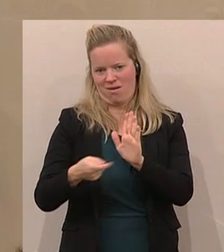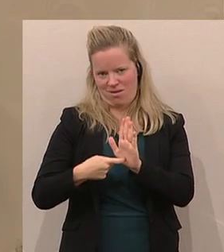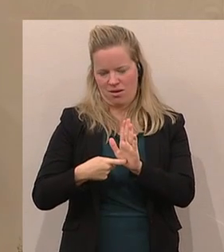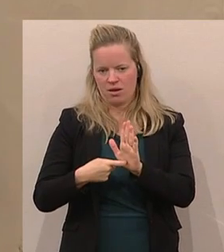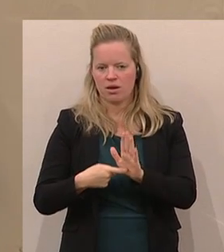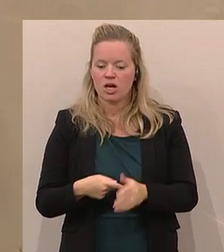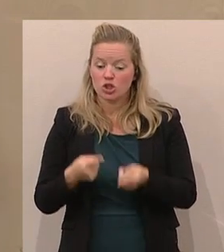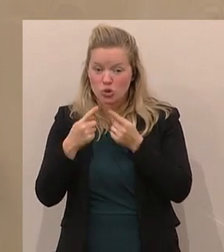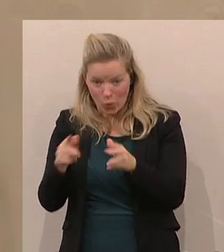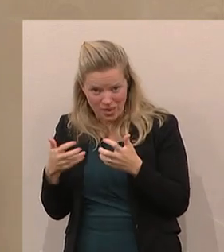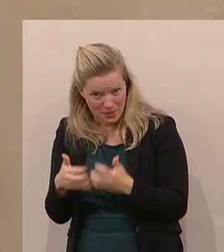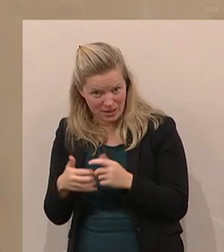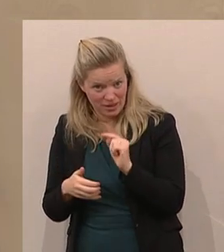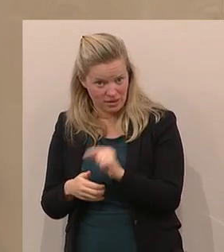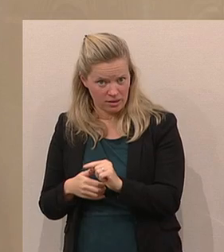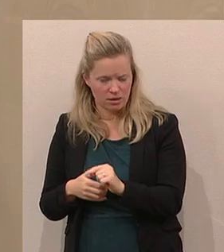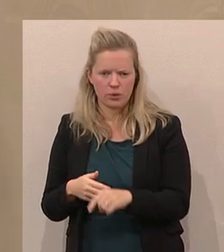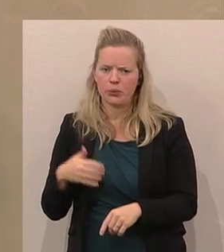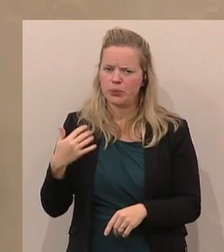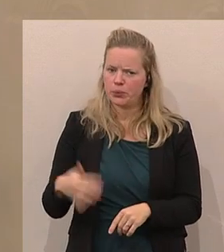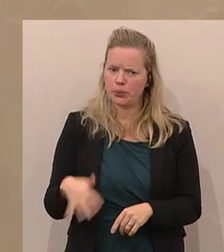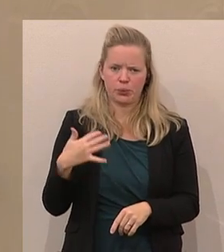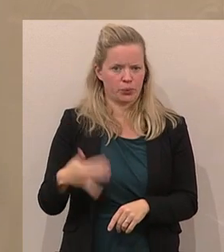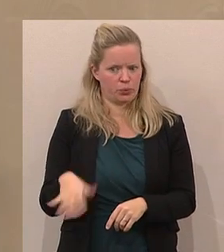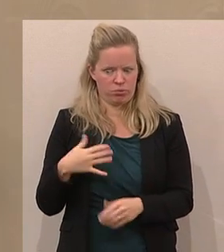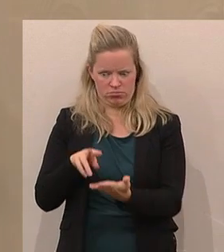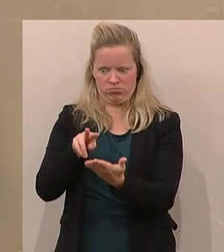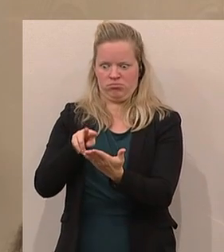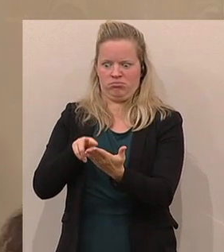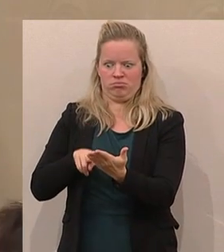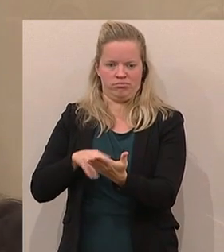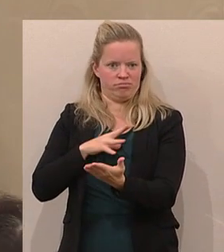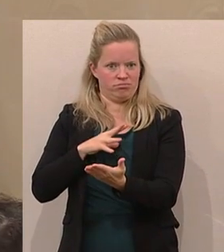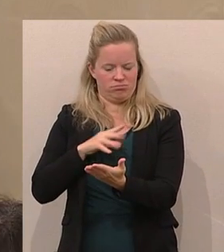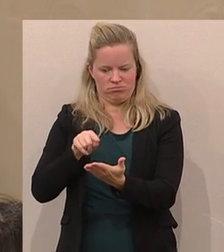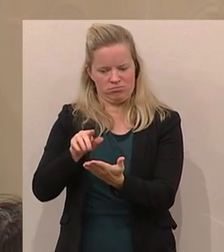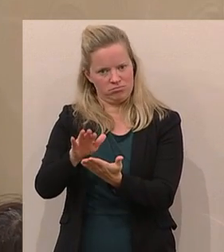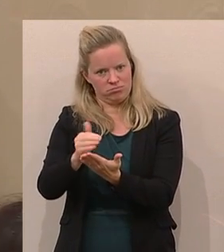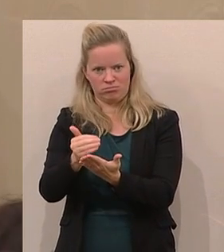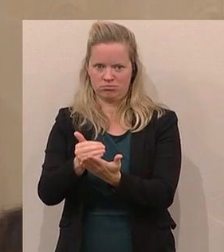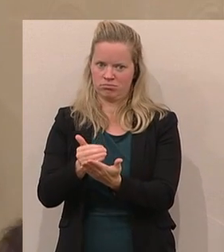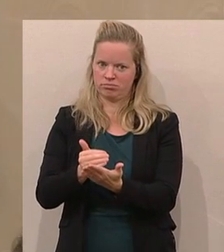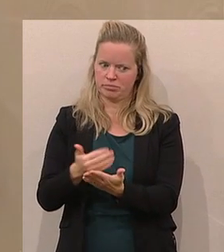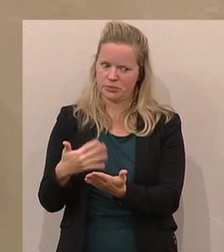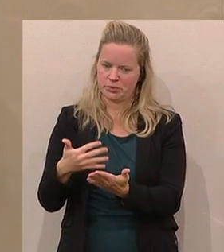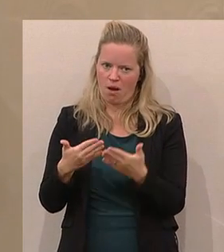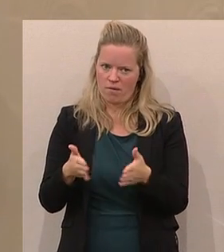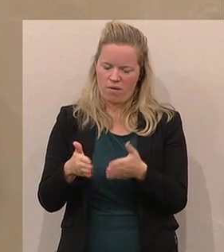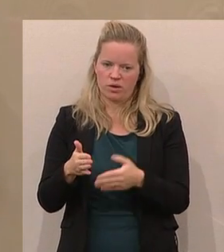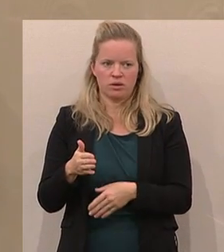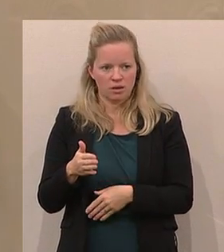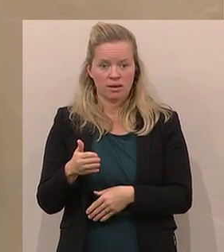dieser Sonderbericht hat natürlich abenteuerliche Dinge ans Tageslicht gebracht. Natürlich hätten wir heute an dieser Stelle gerne